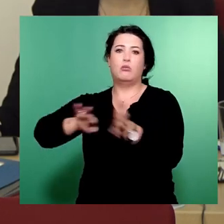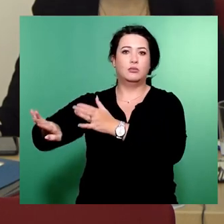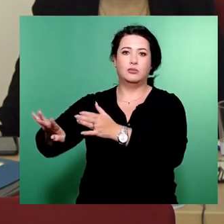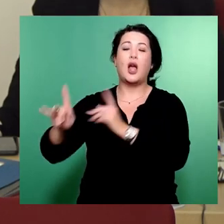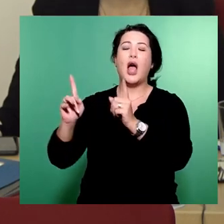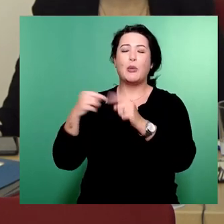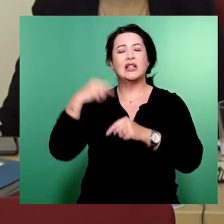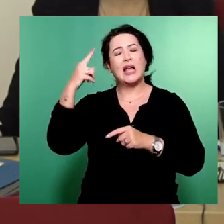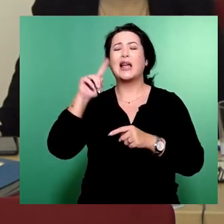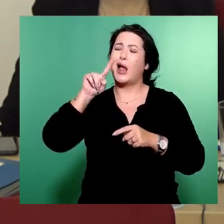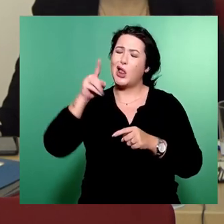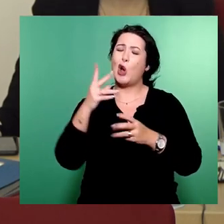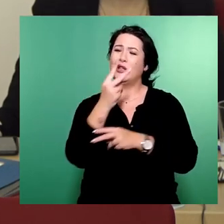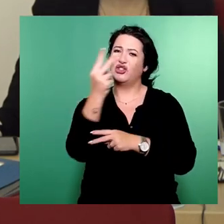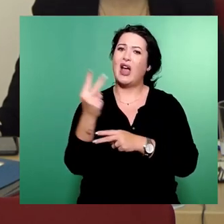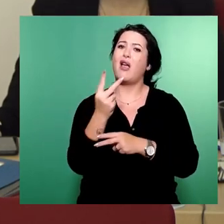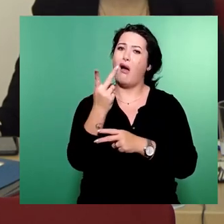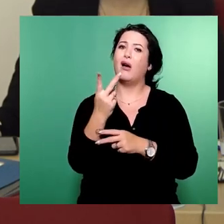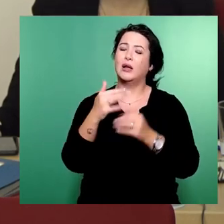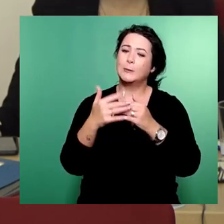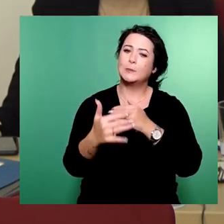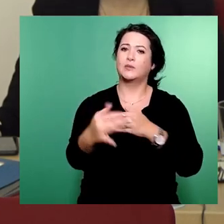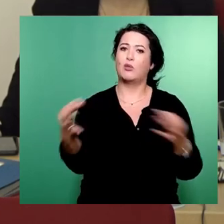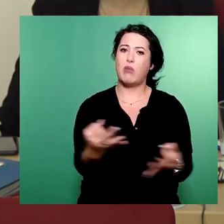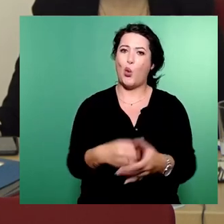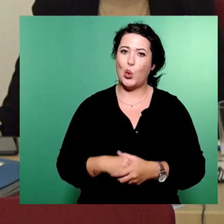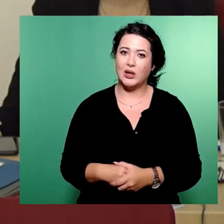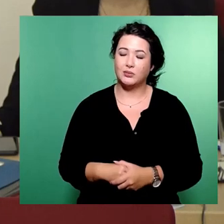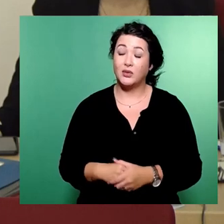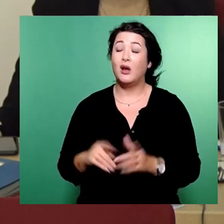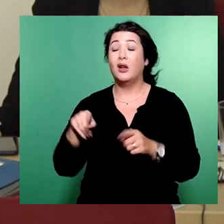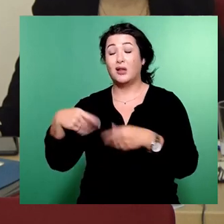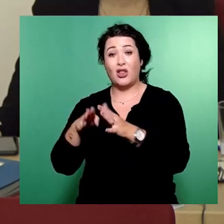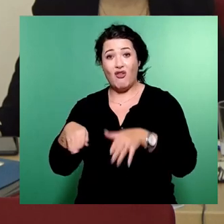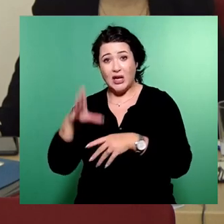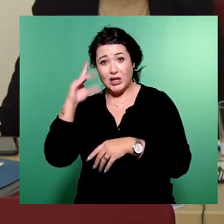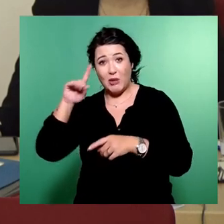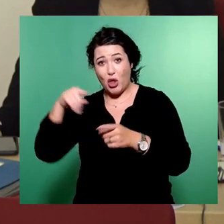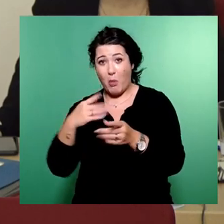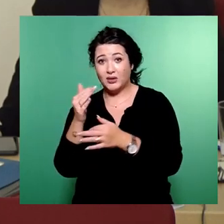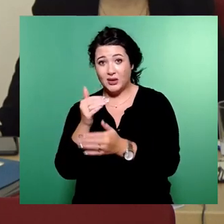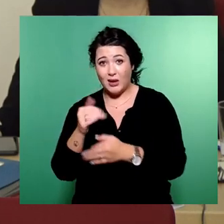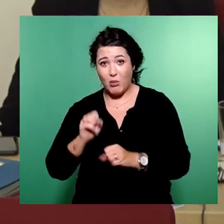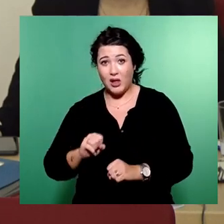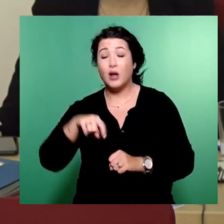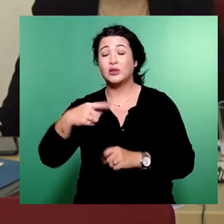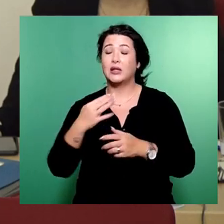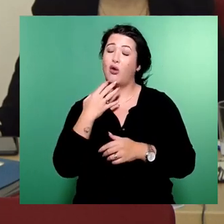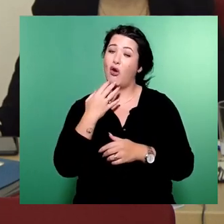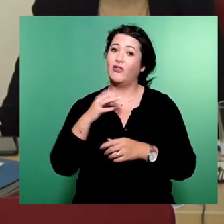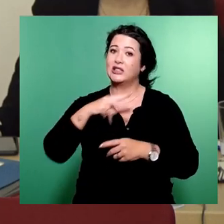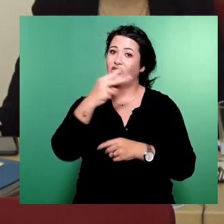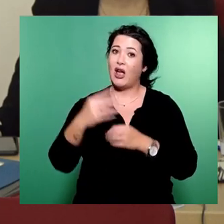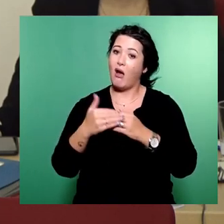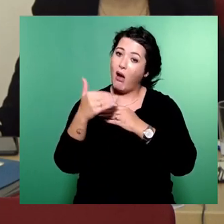zwei Jahre ins Land gehen werden. An der Weihnachtsmann ja noch ein bisschen sammeln bis in zwei Jahren dann, um dann eventuell etwas größeren